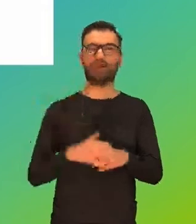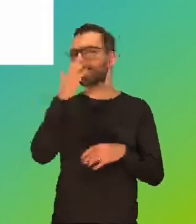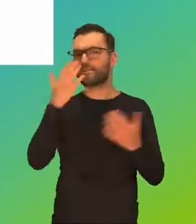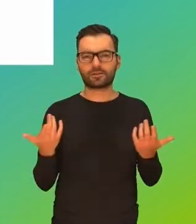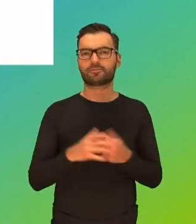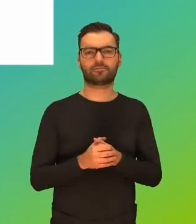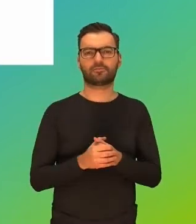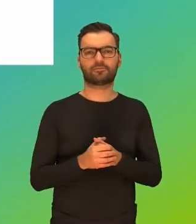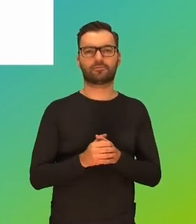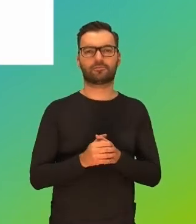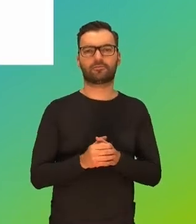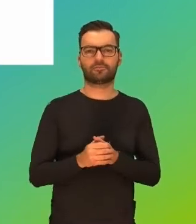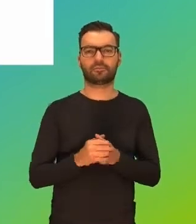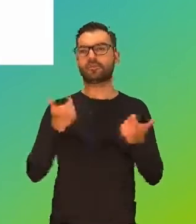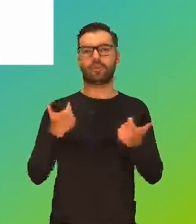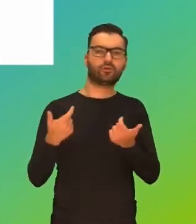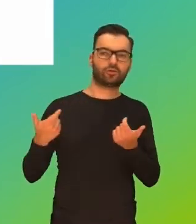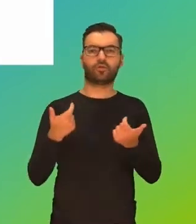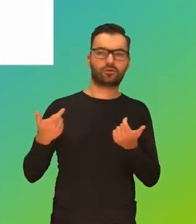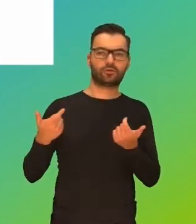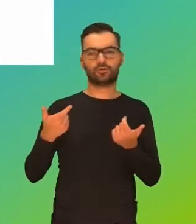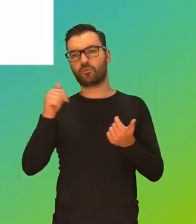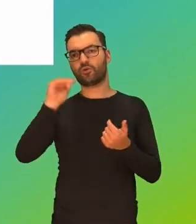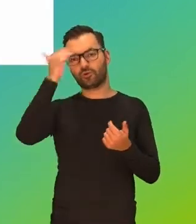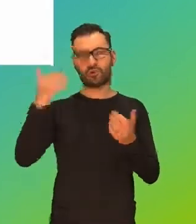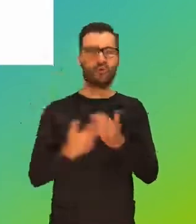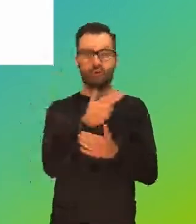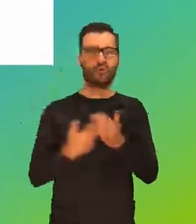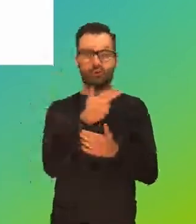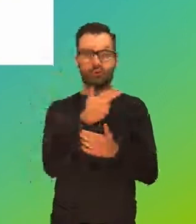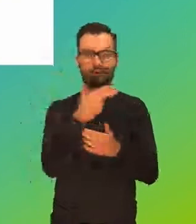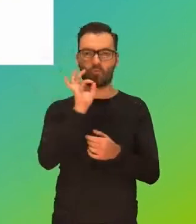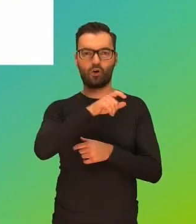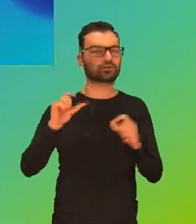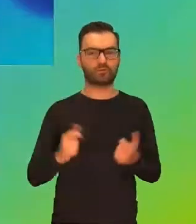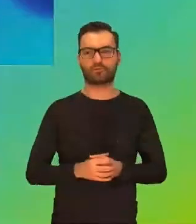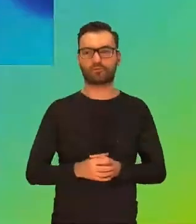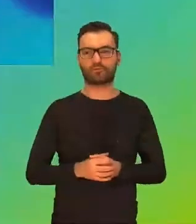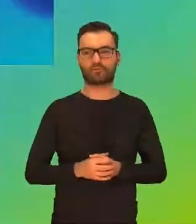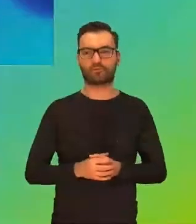wynika? Co możemy dowiedzieć się nowego o młodych?